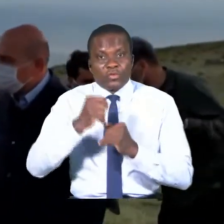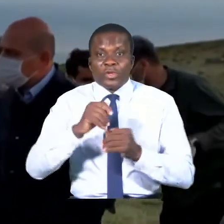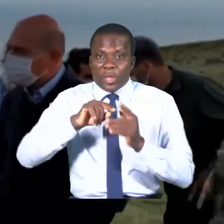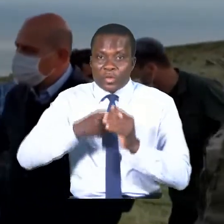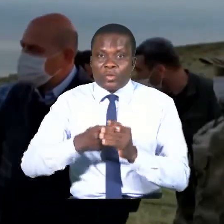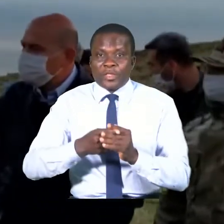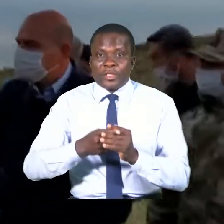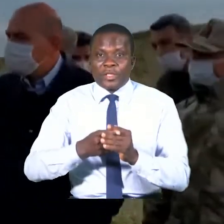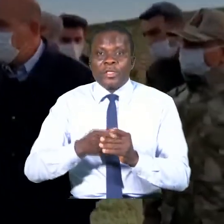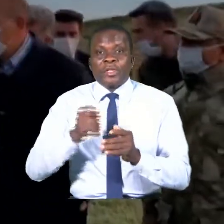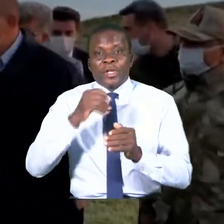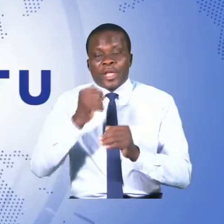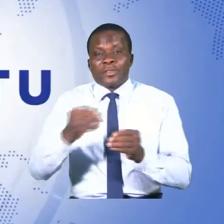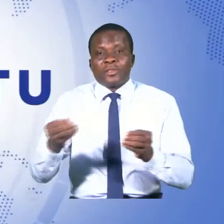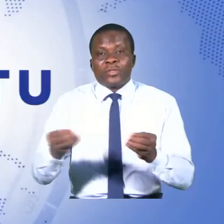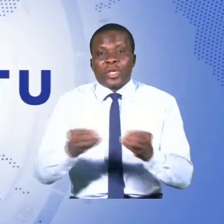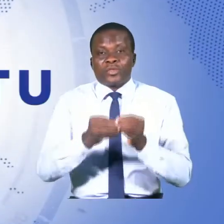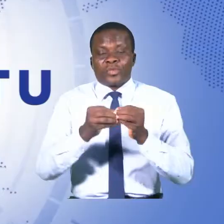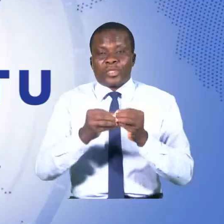cours, a-t-il ajouté.